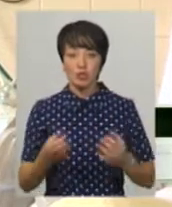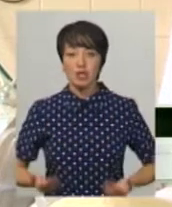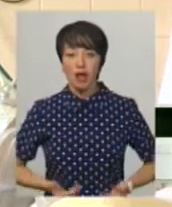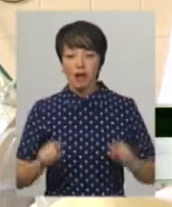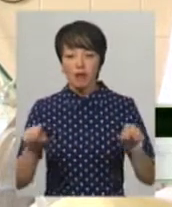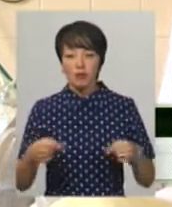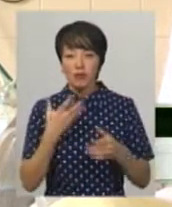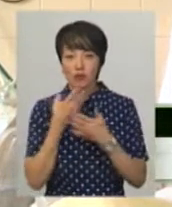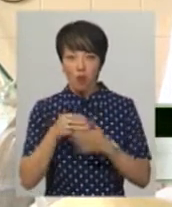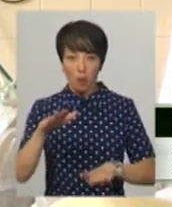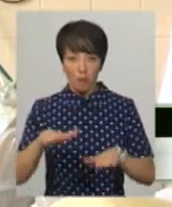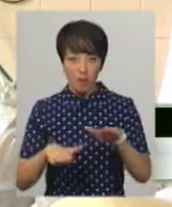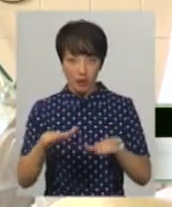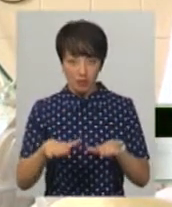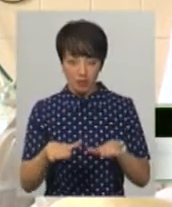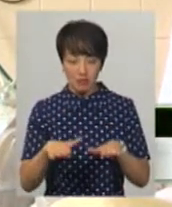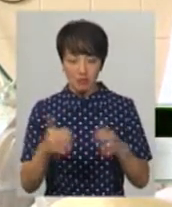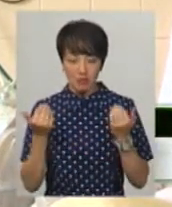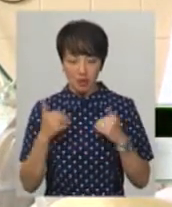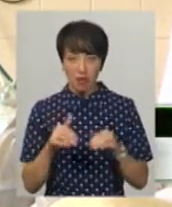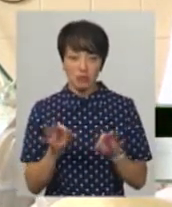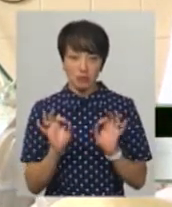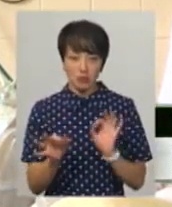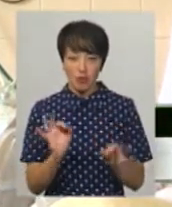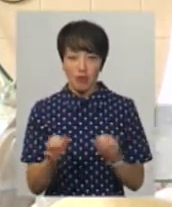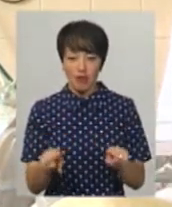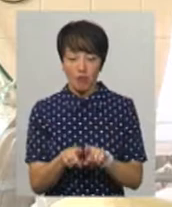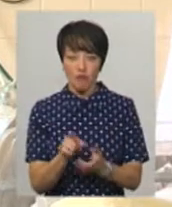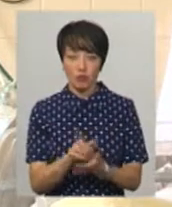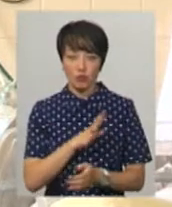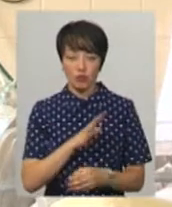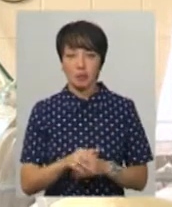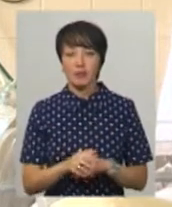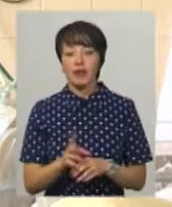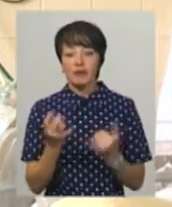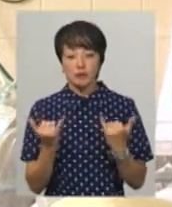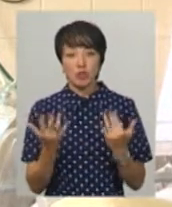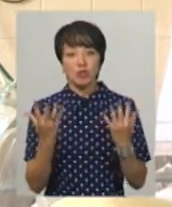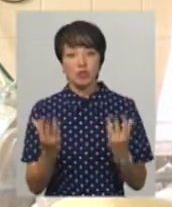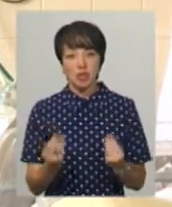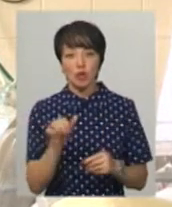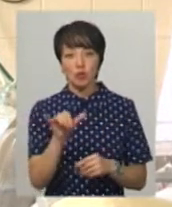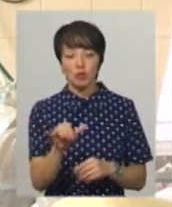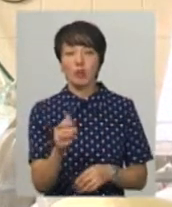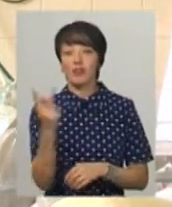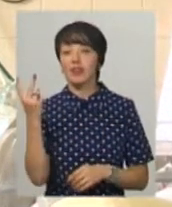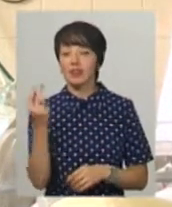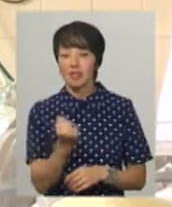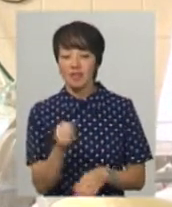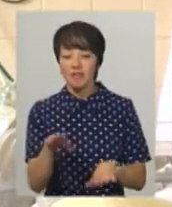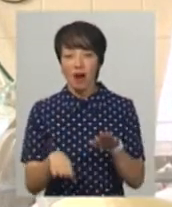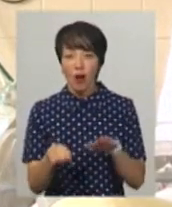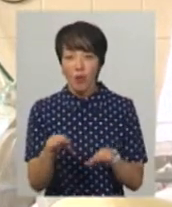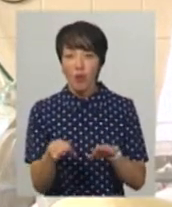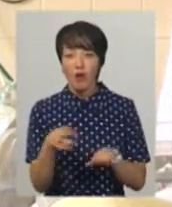відновив свою масу тіла при народженні. Це абсолютно фізіологічно, так повинно бути. На сьогоднішній день, йому майже два тижні, він має вагу